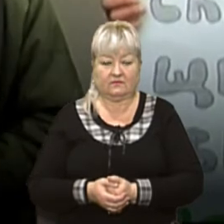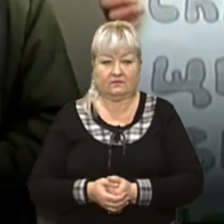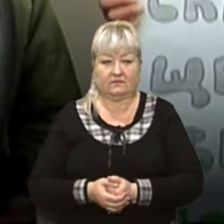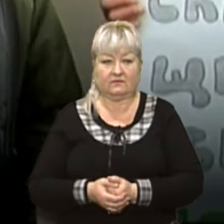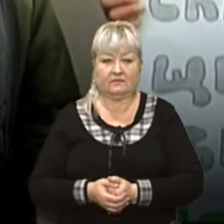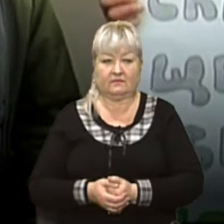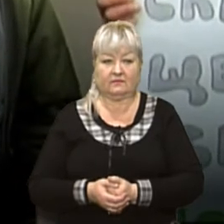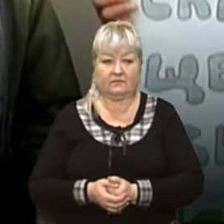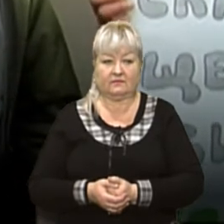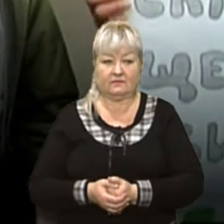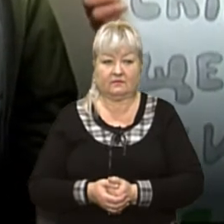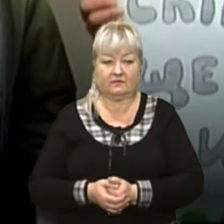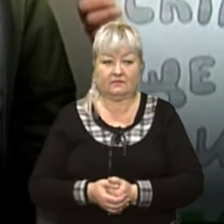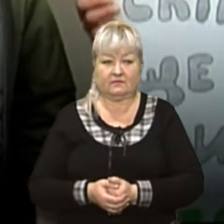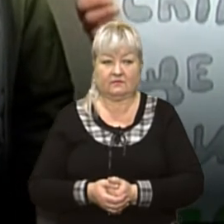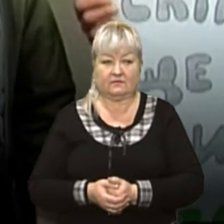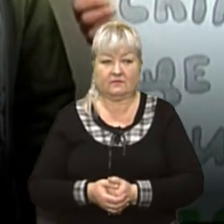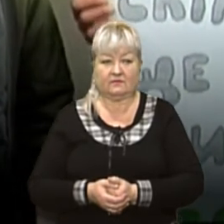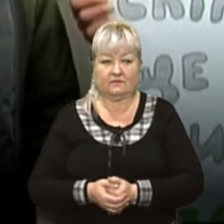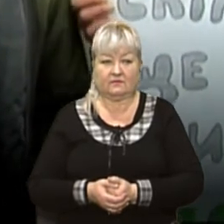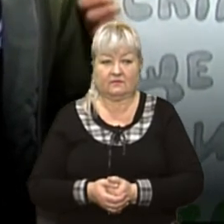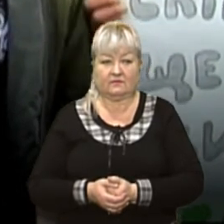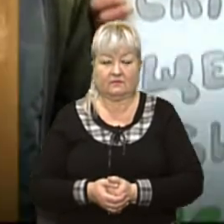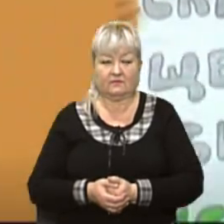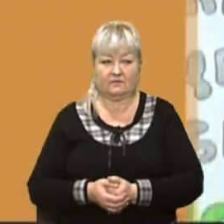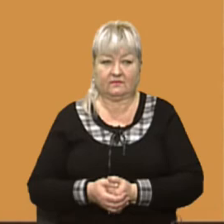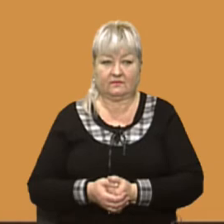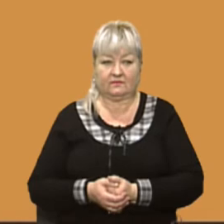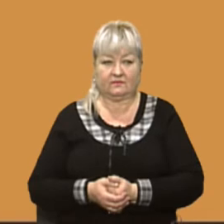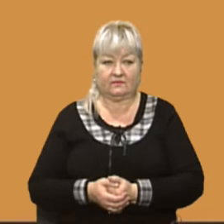Але в нас є тільки прилад-драгер на наркотики, ми немає де освідувати.